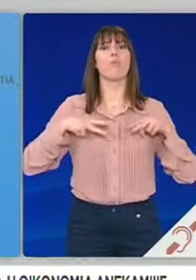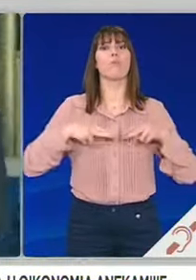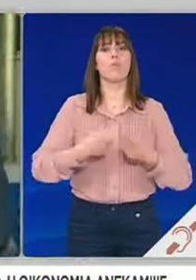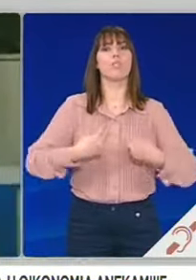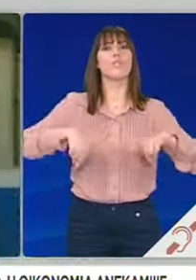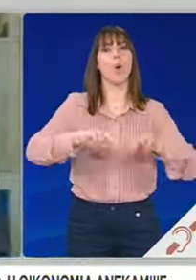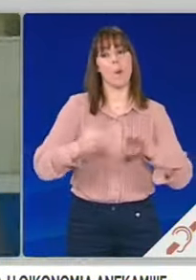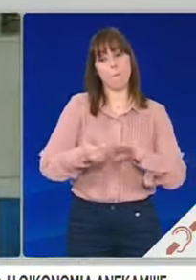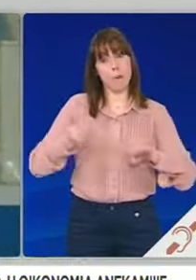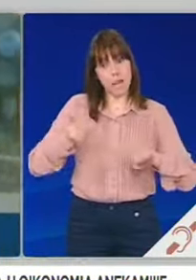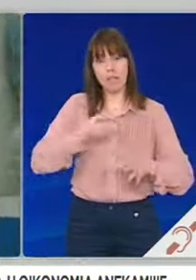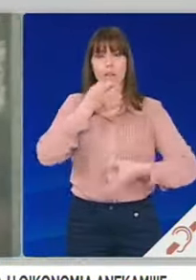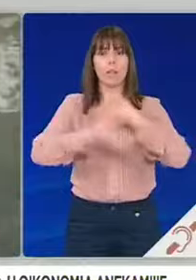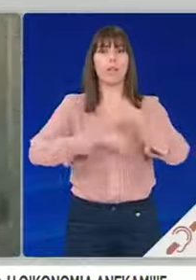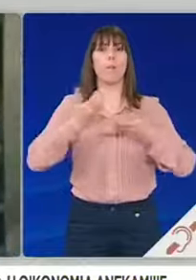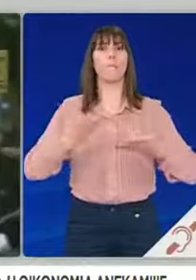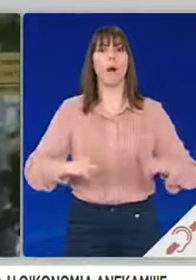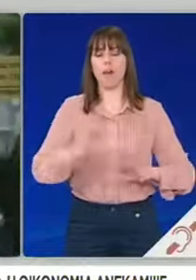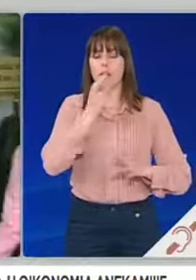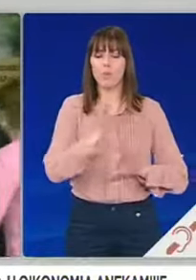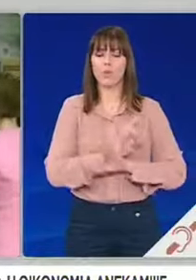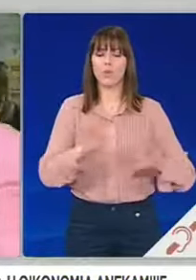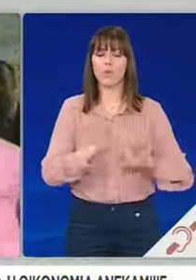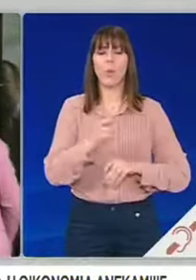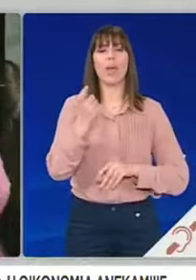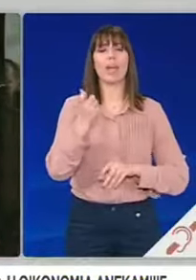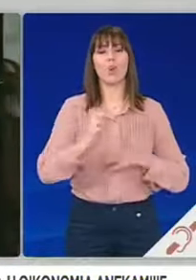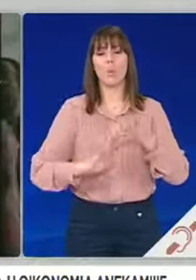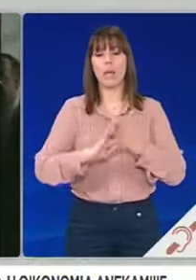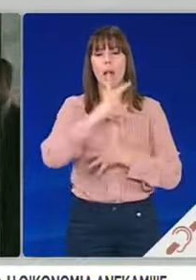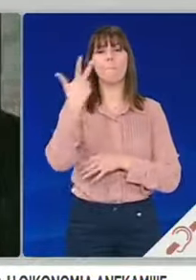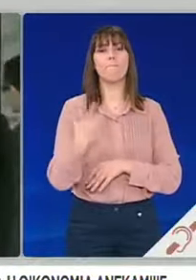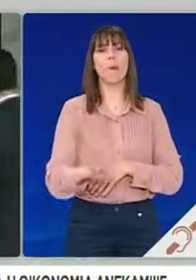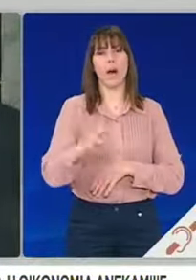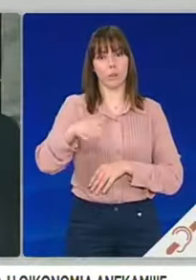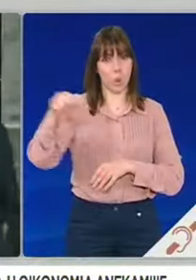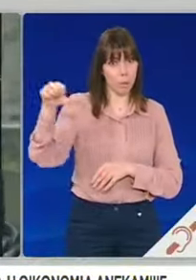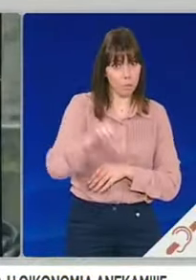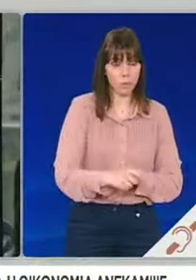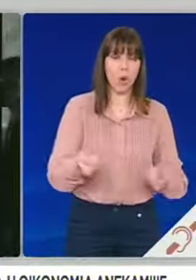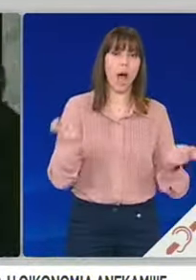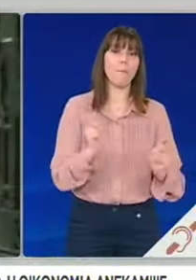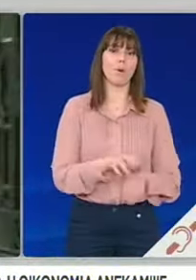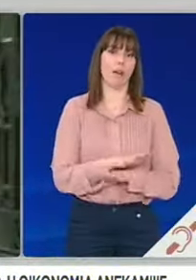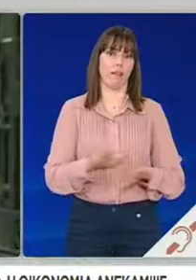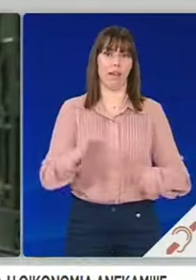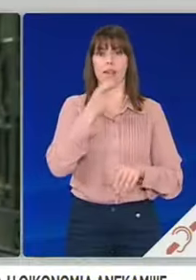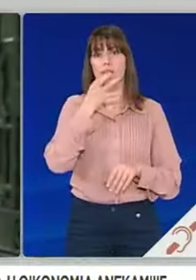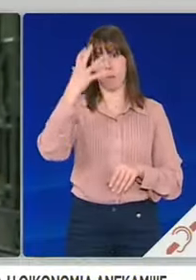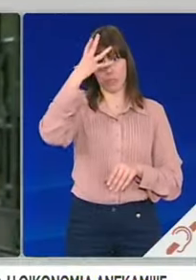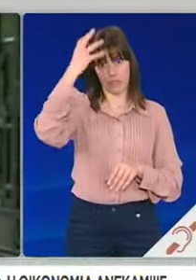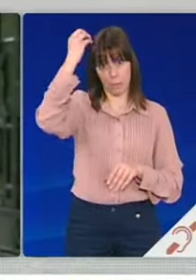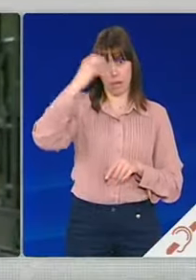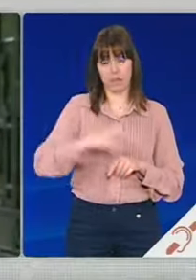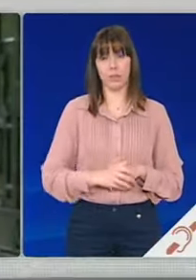Πρωθυπουργός. Το ποτάμι δεν γυρίζει πίσω. Η οικονομία ανέκαμψε, πρόσθεσε, χαρακτηριστικά ο κύριος Τσίπρας. Τη στιγμή που ο